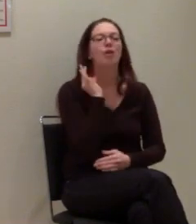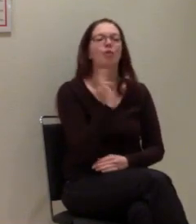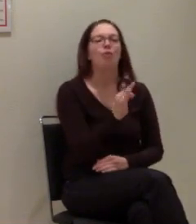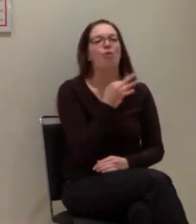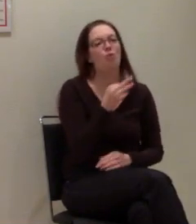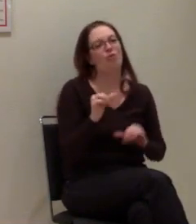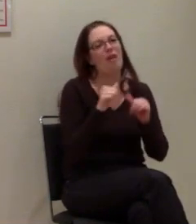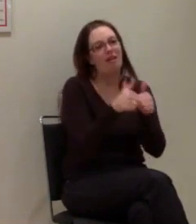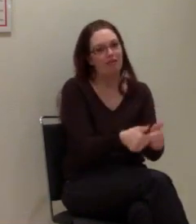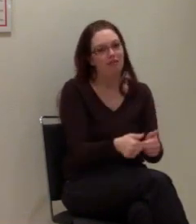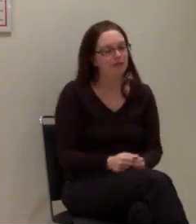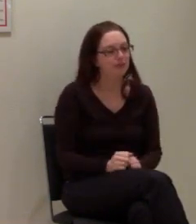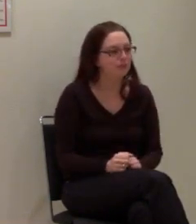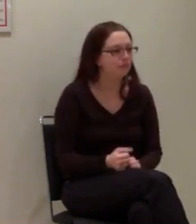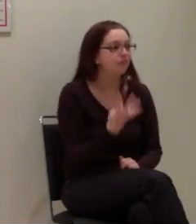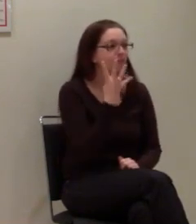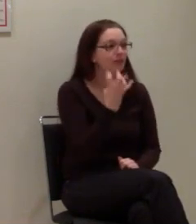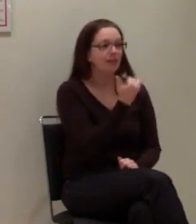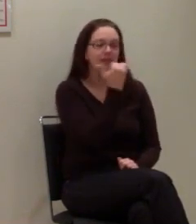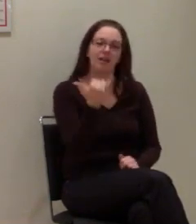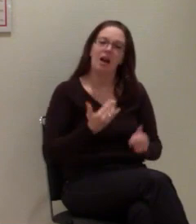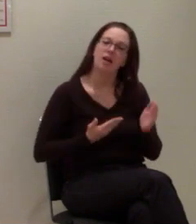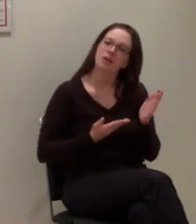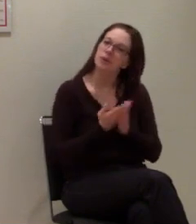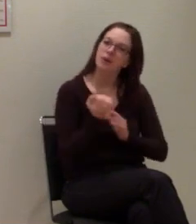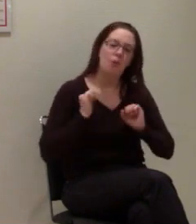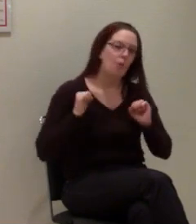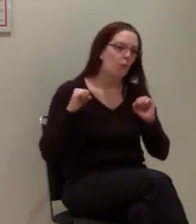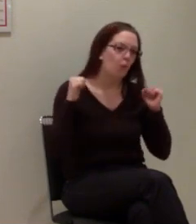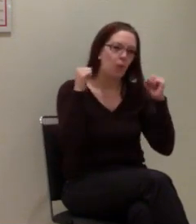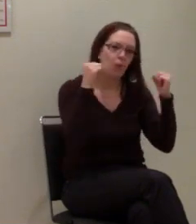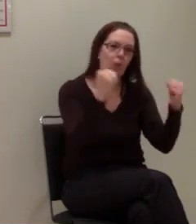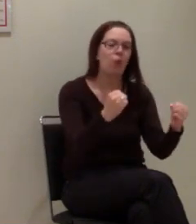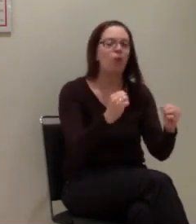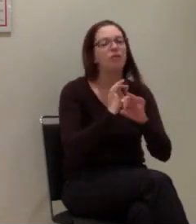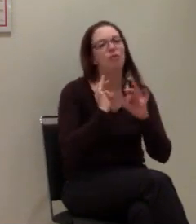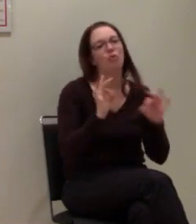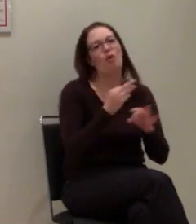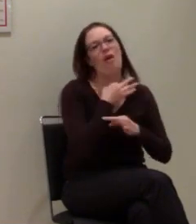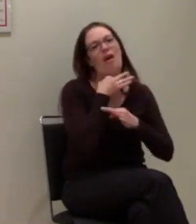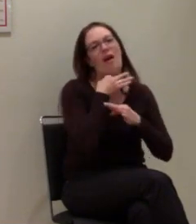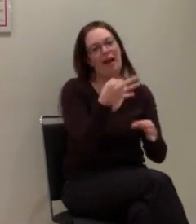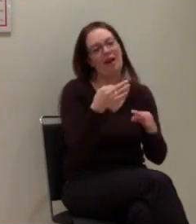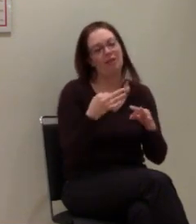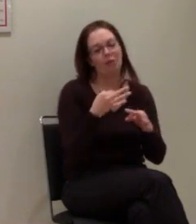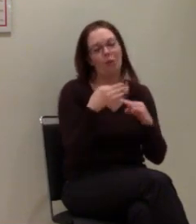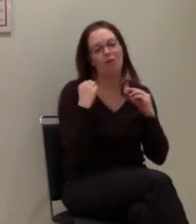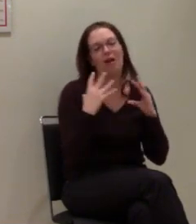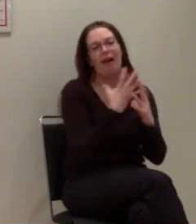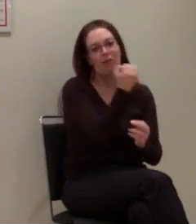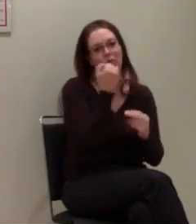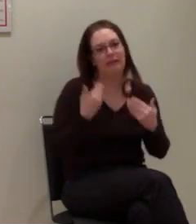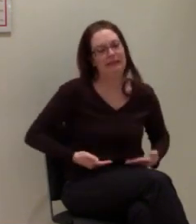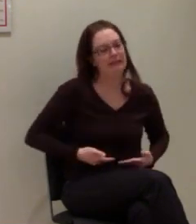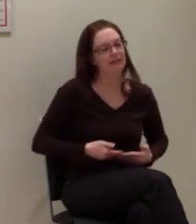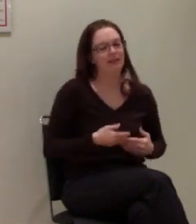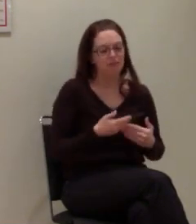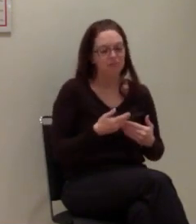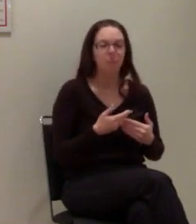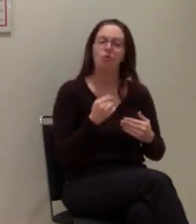40 Jahre mit vollem Engagement für einen besseren Rettungsdienst. Zeit, sich endlich